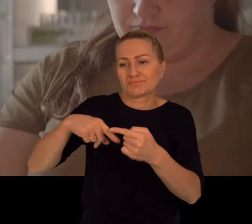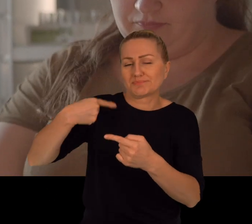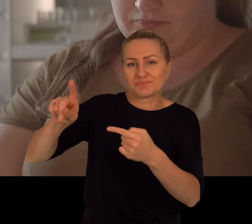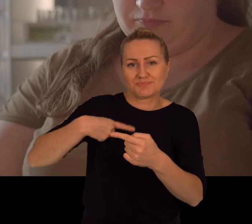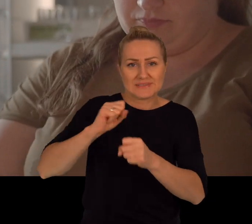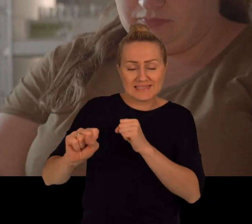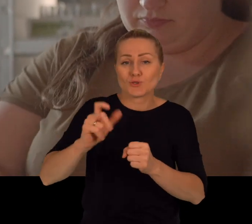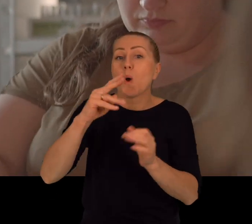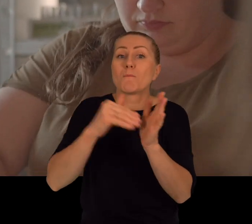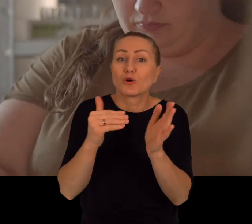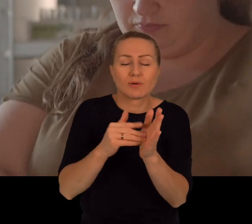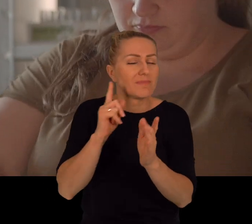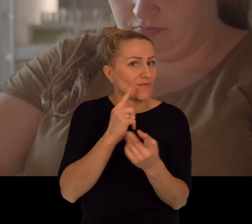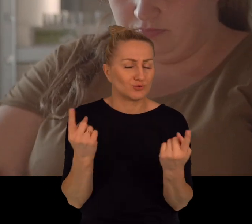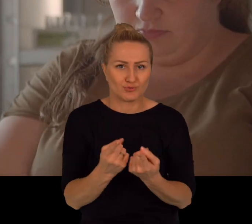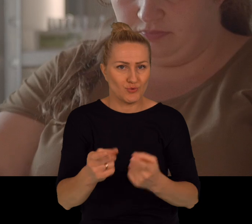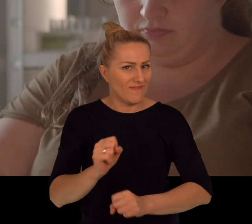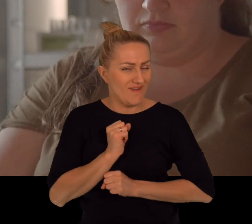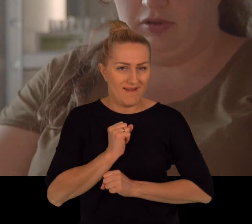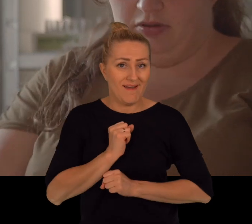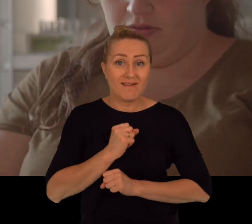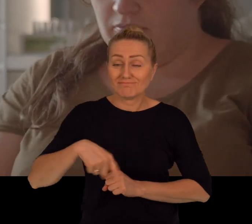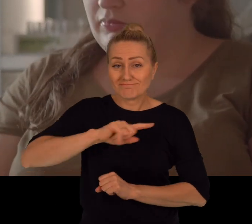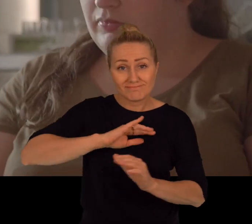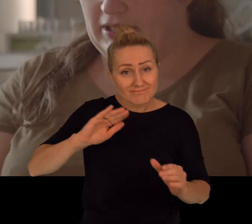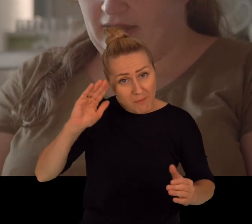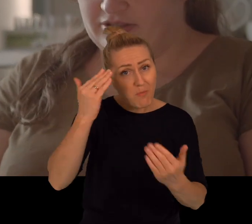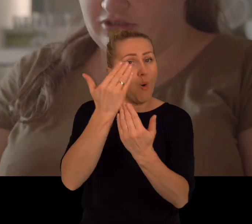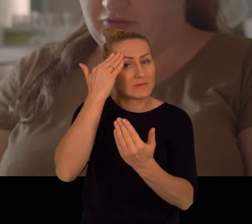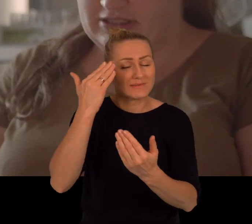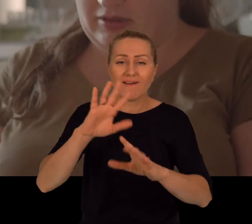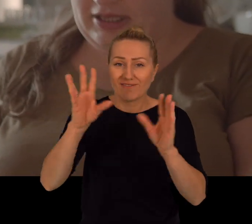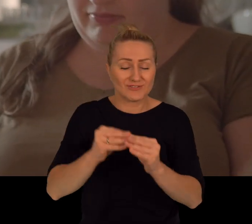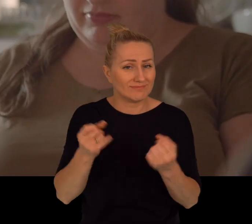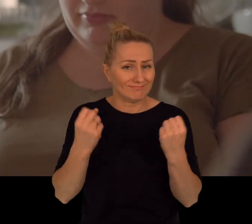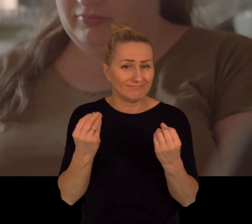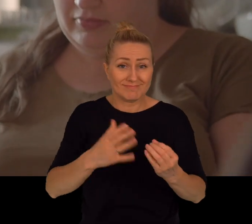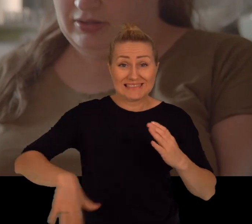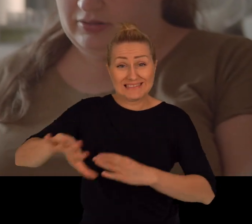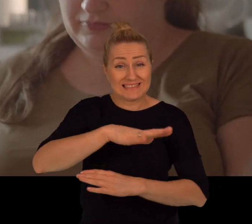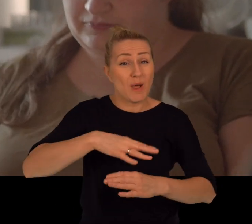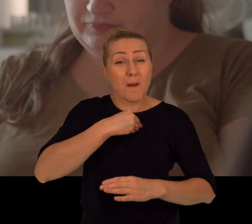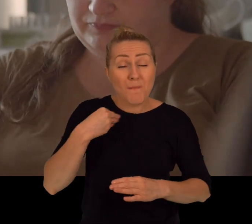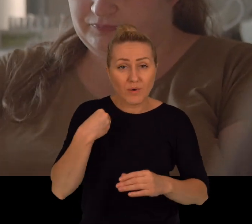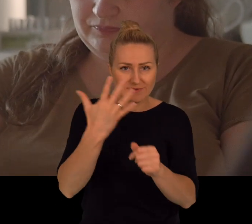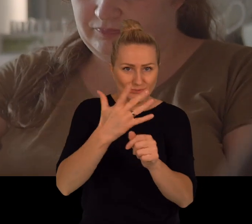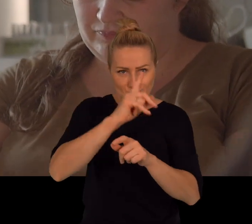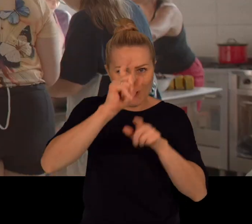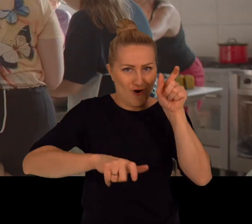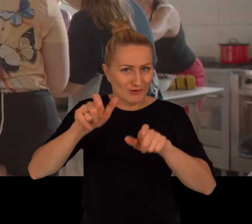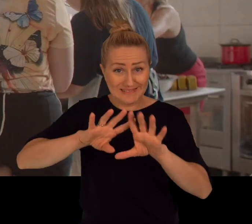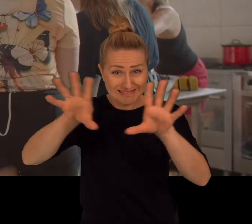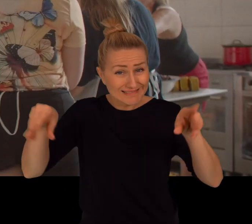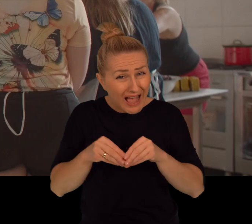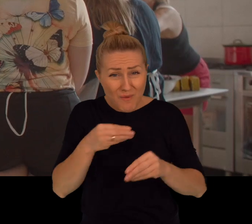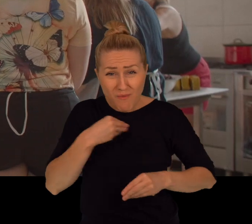piszemy. Ktoś coś potrzebuje. Super, super sprawa. I to, że się poznaliśmy. kapitalnie. 50 osób z całej Polski. Dosłownie z całej